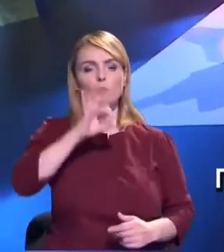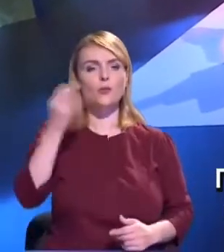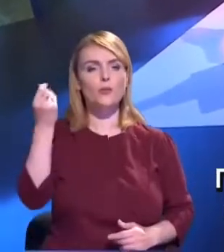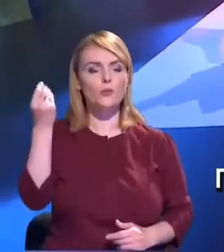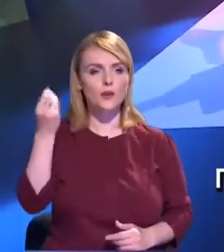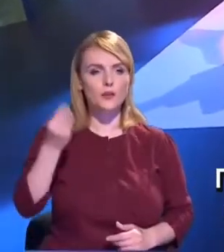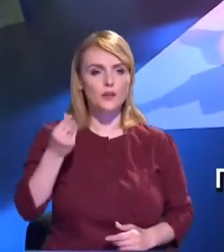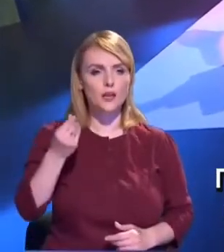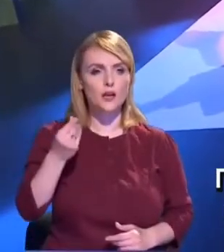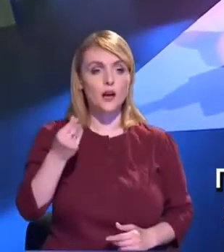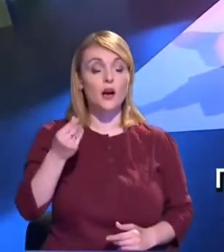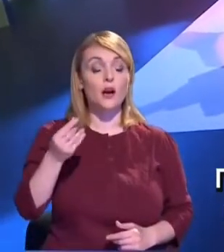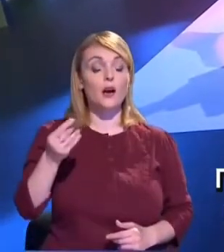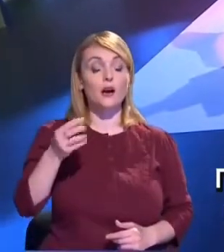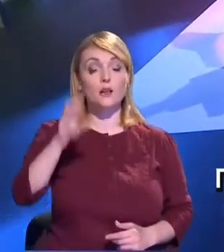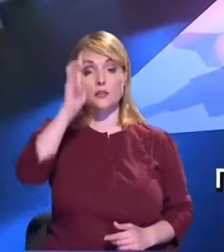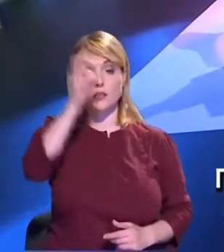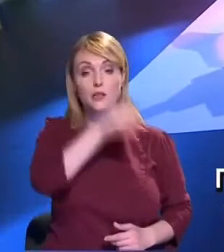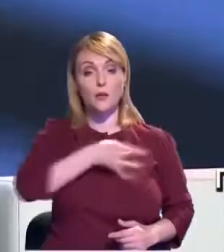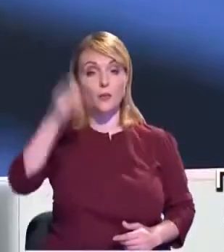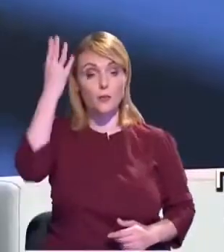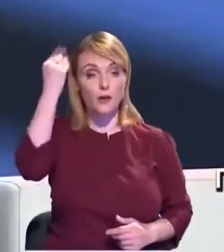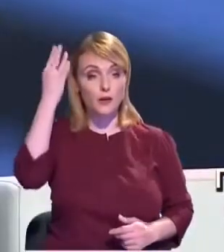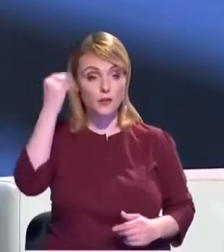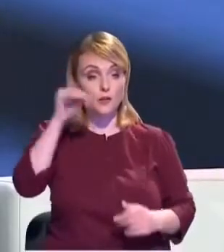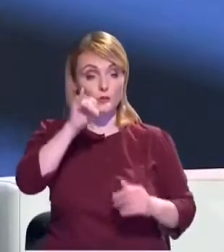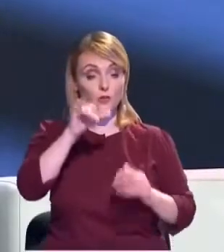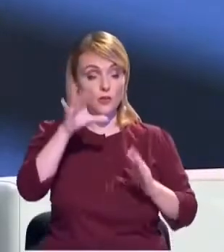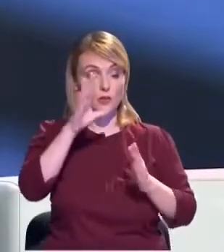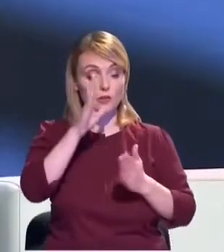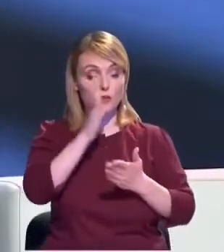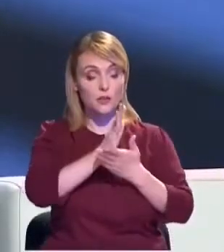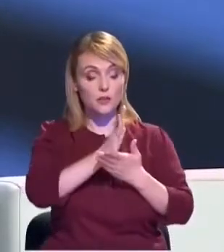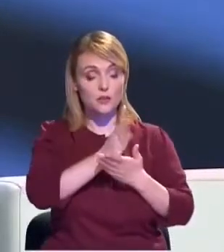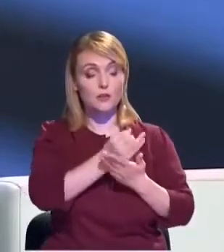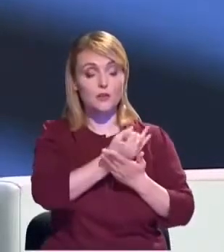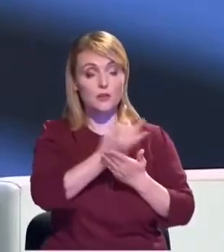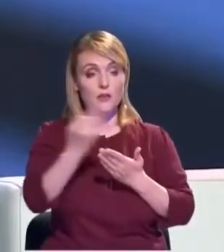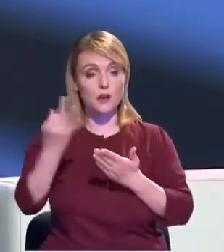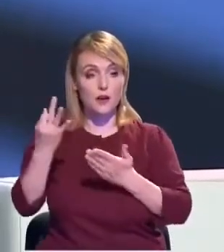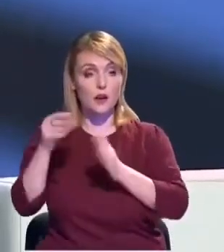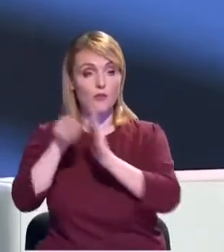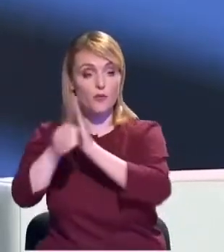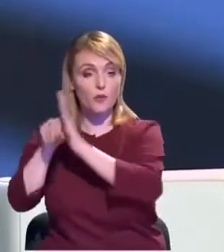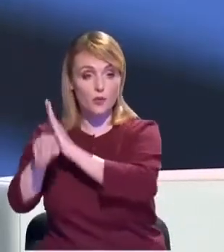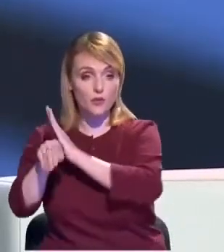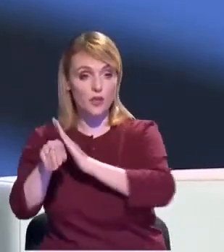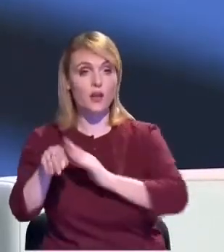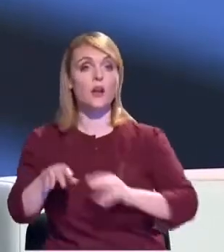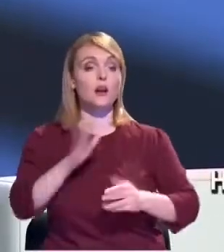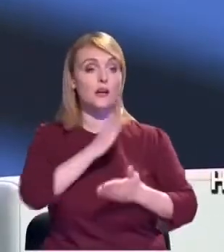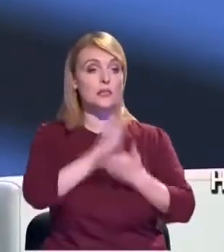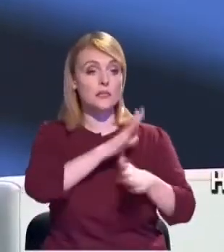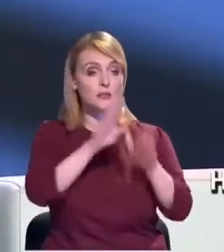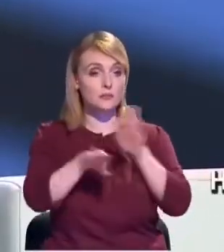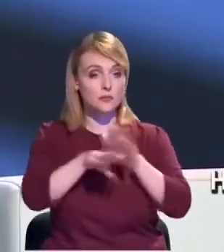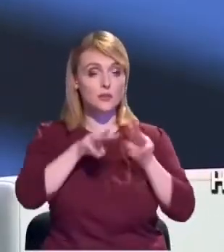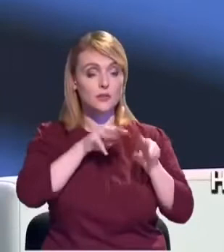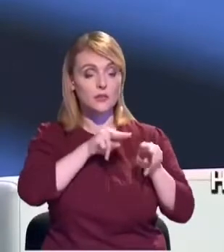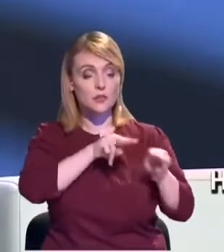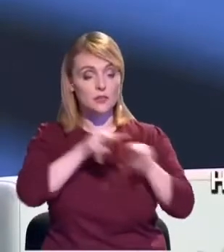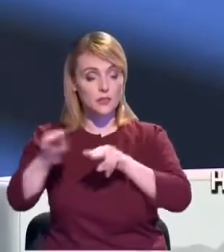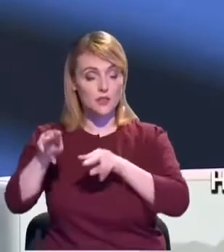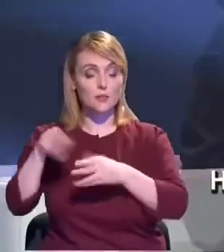Andros, în statul Republica Moldova are prevăzut în bugetul național câteva fonduri, așa gestionate de către Ministerul Agriculturii, Fondul Național pentru